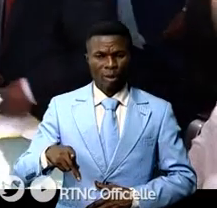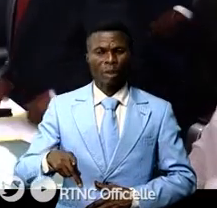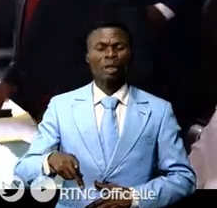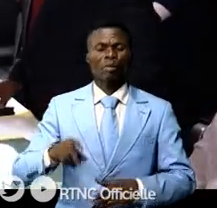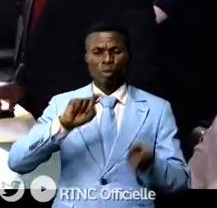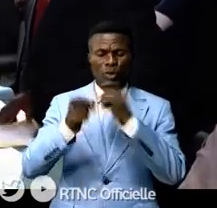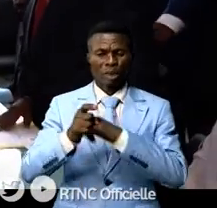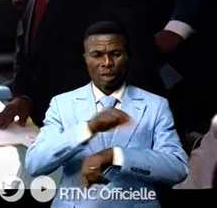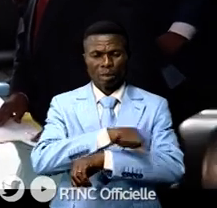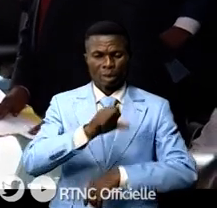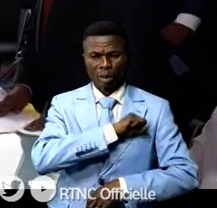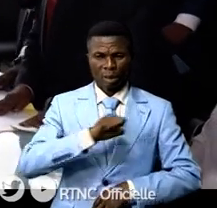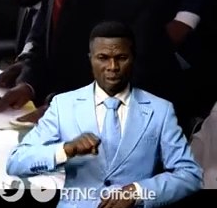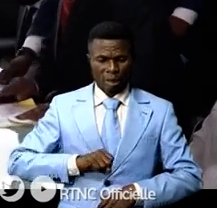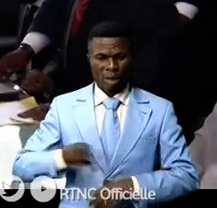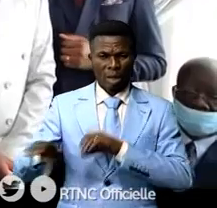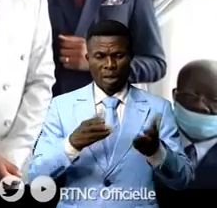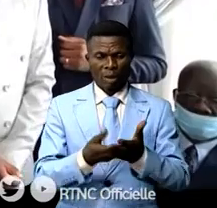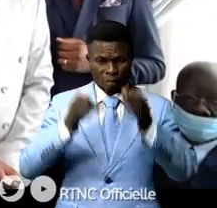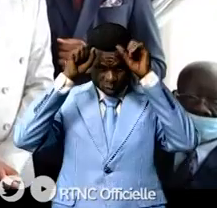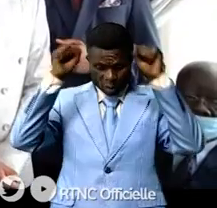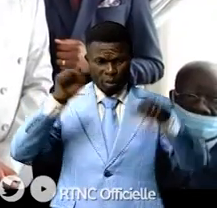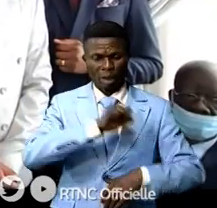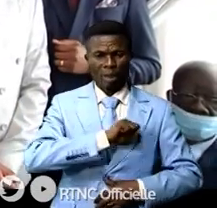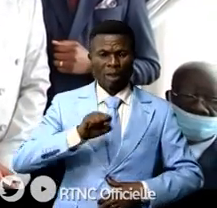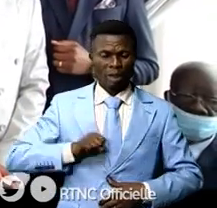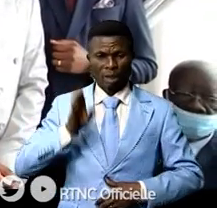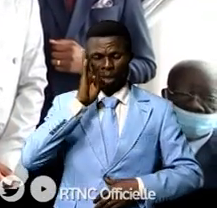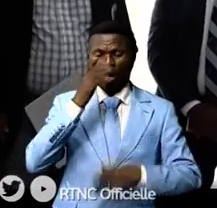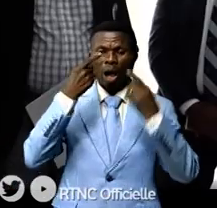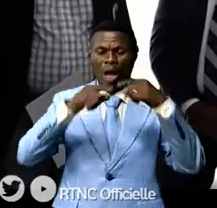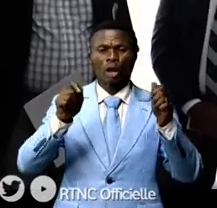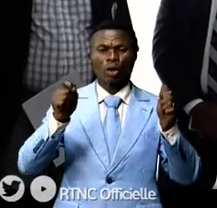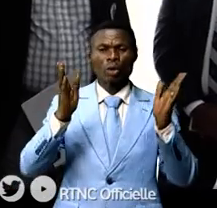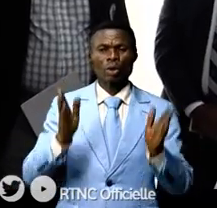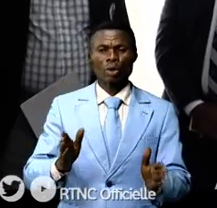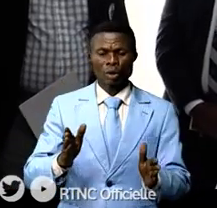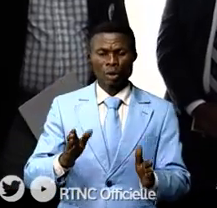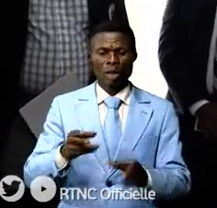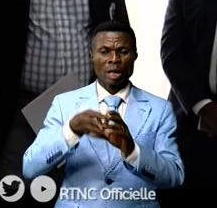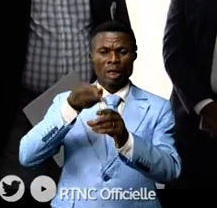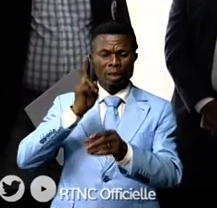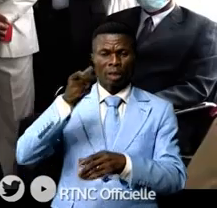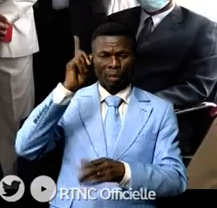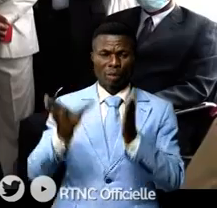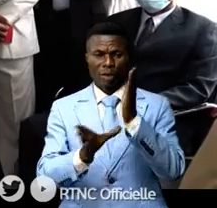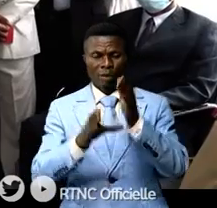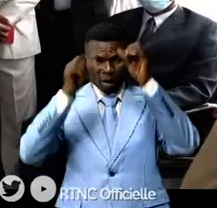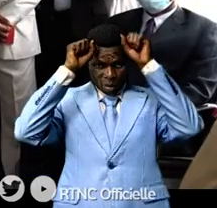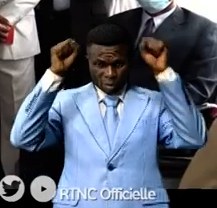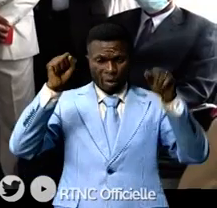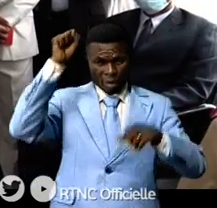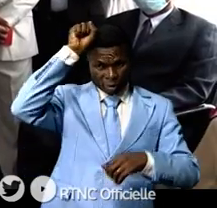Sénat. A l'issue de cette cérémonie, le président du Sénat a annoncé à la presse la démission du premier vice-président,